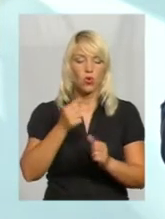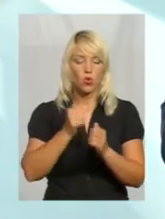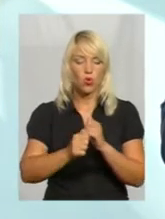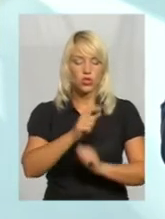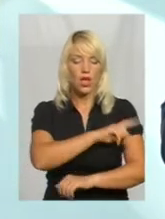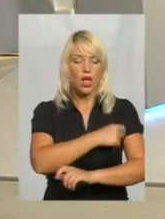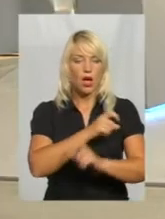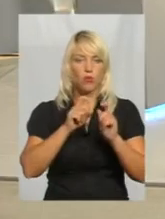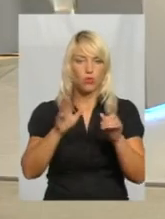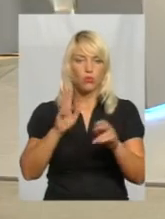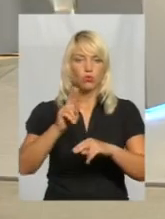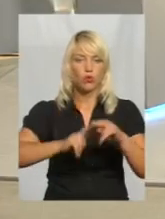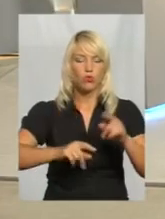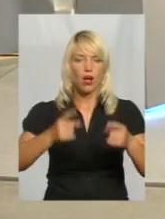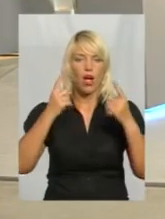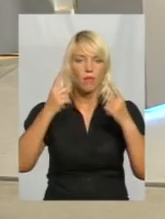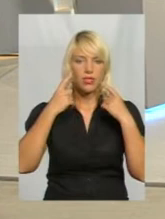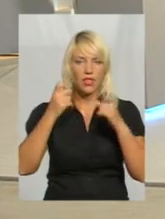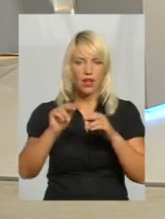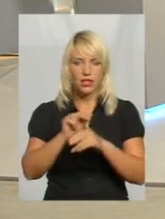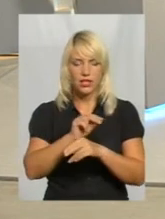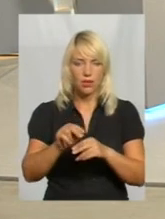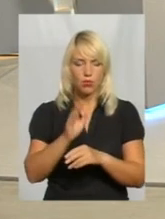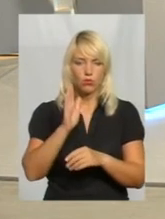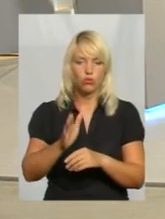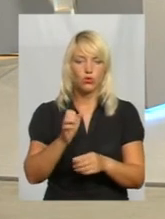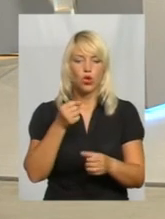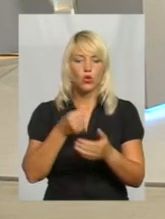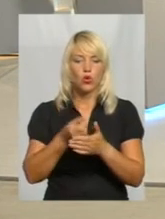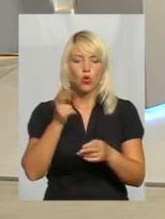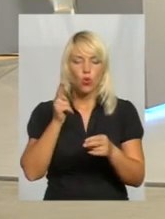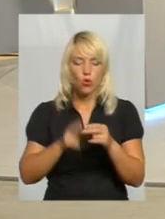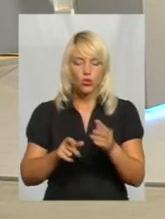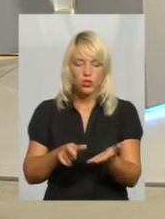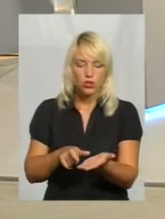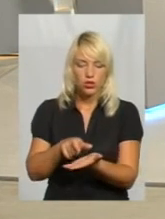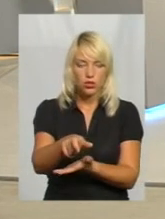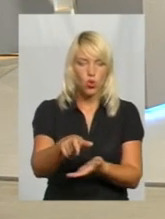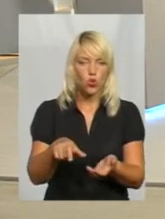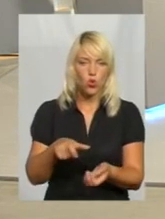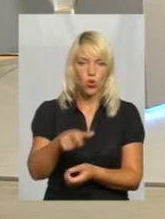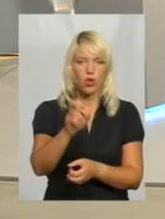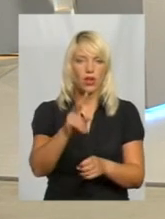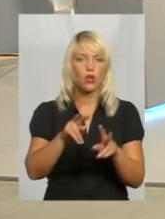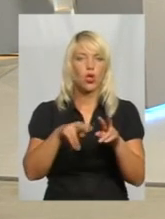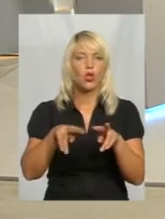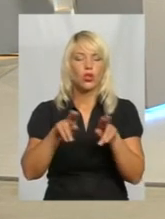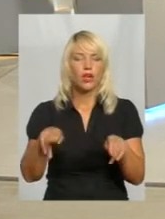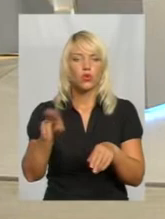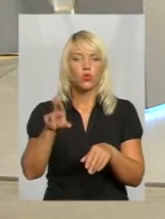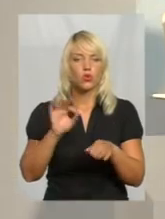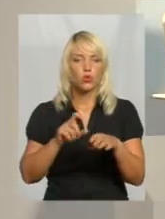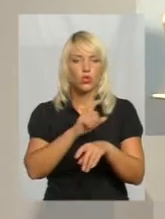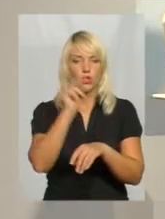побудовано, чи капітальний ремонт, зроблений до кожної амбулаторії, так як до опорних шкіл, так само до амбулаторії буде зроблена дорога.